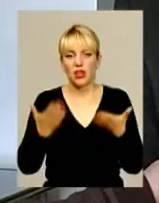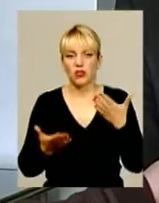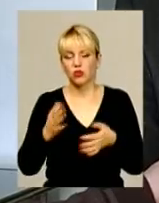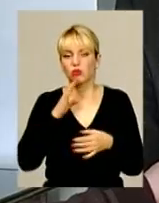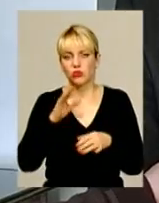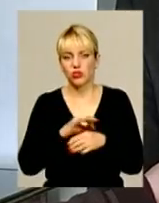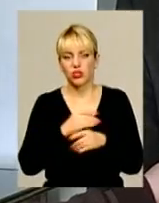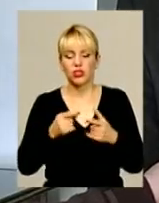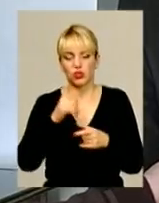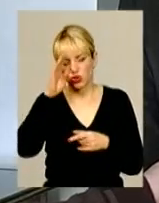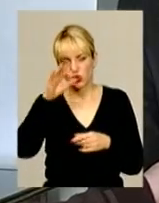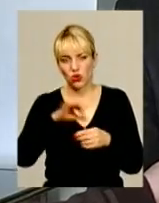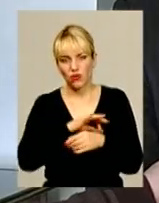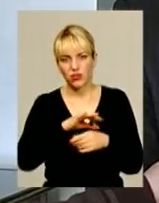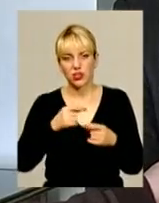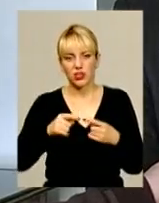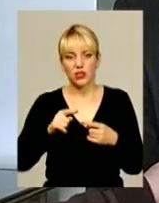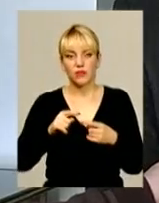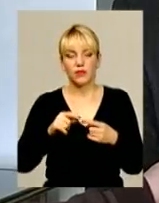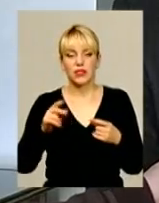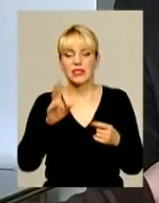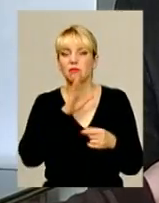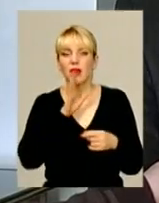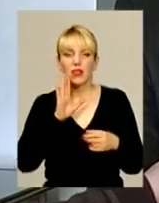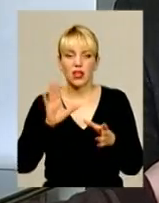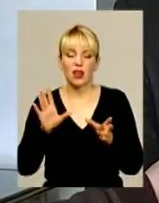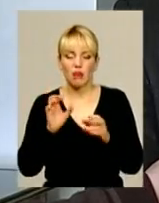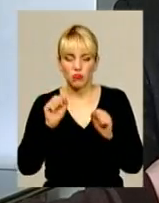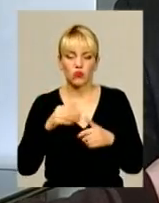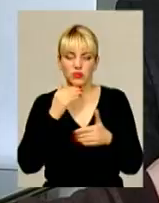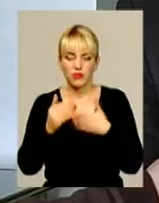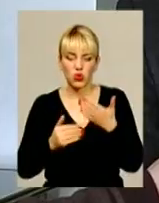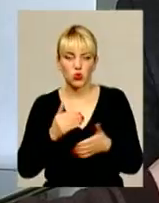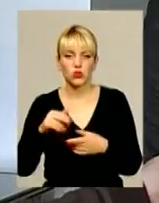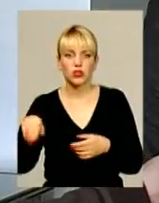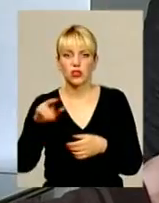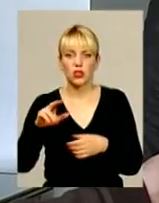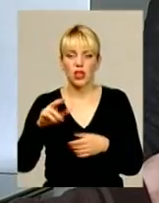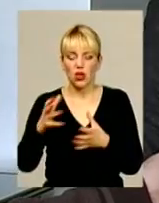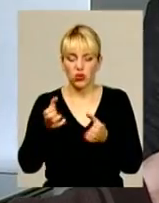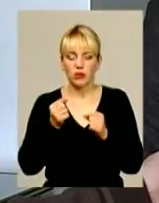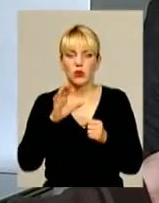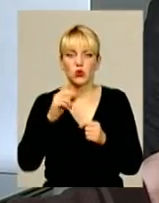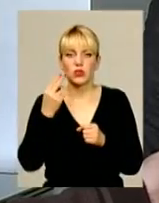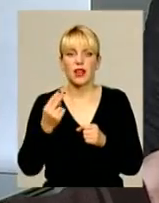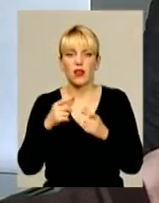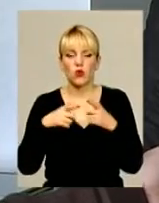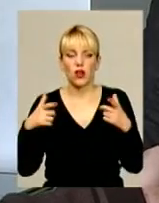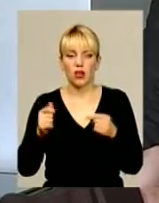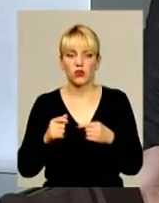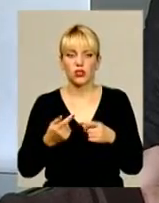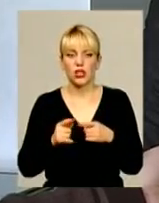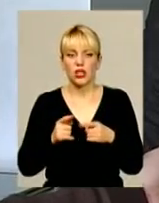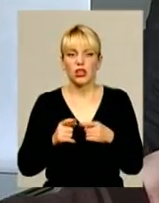ті чоловіки окремо з матерями, що вони можуть теж звернутися і отримати соціальну карточку. Долучення соціально-активного бізнесу,